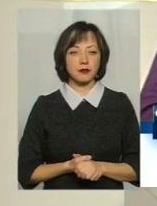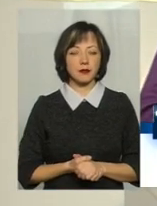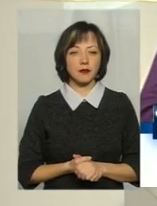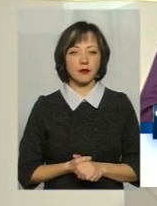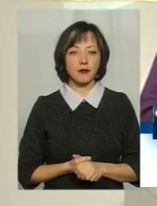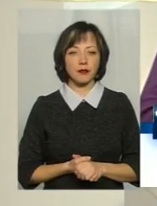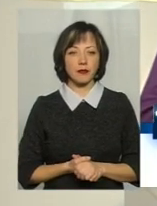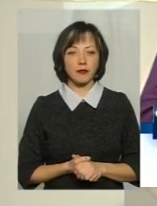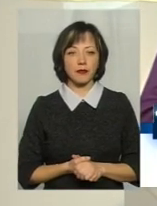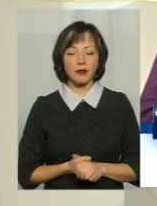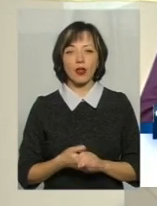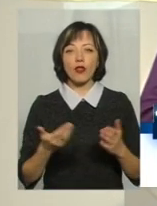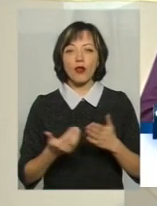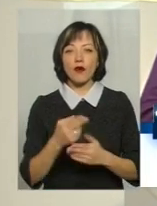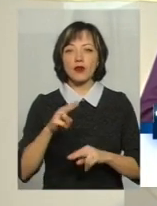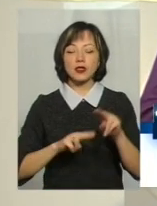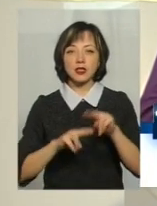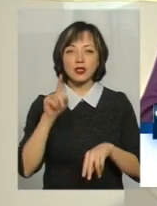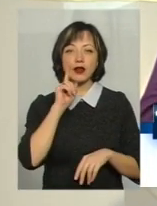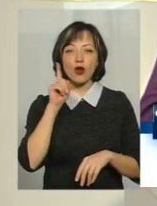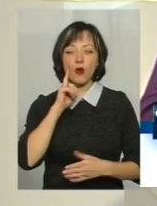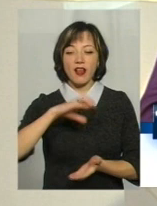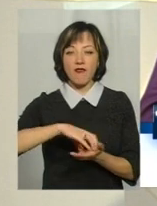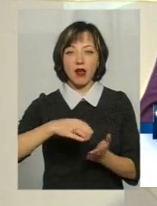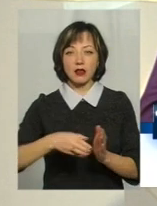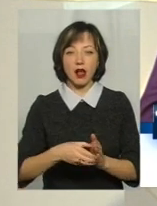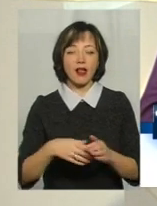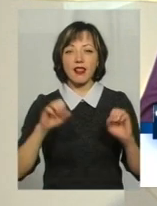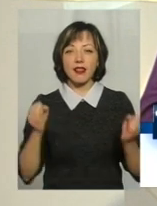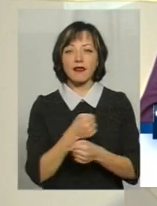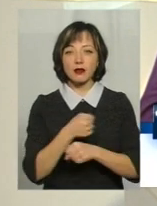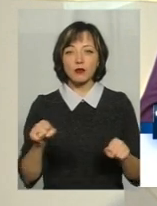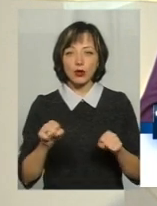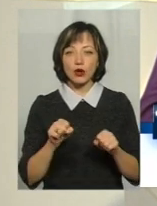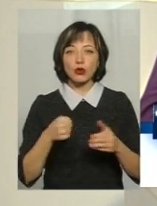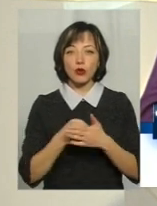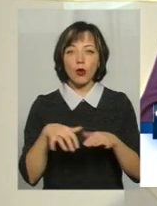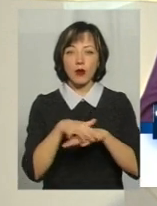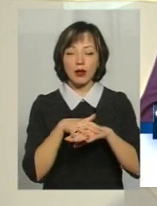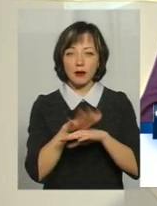квартал тут на Острое, і нам невозможно нічим до ринка стати сьогодні добратися.